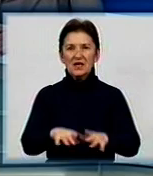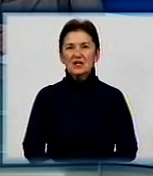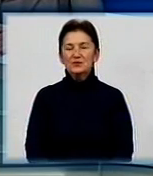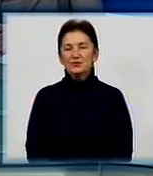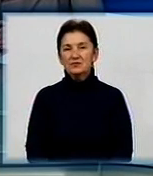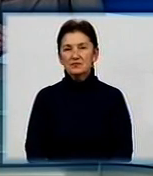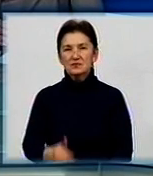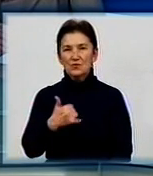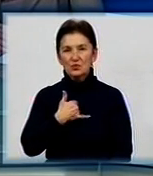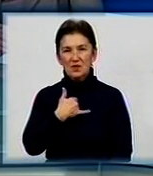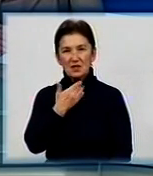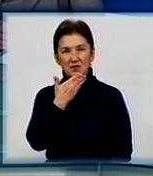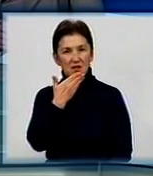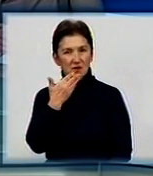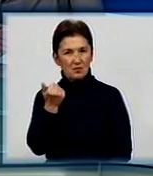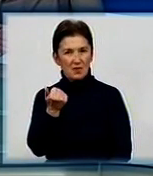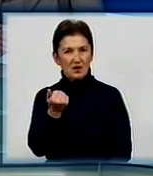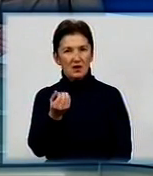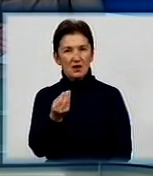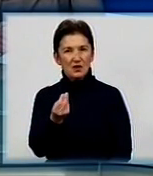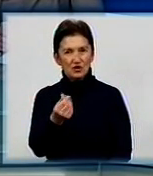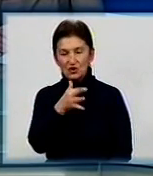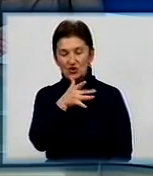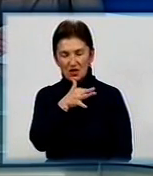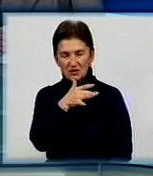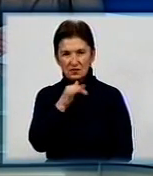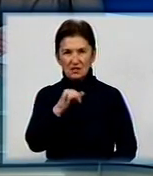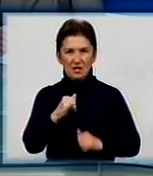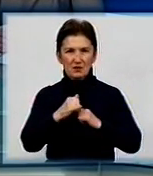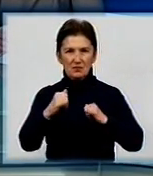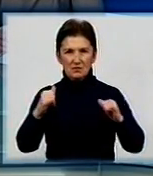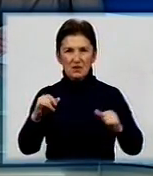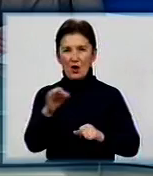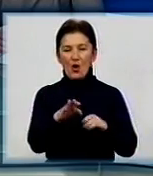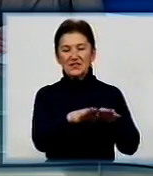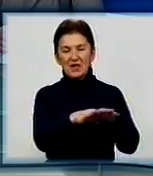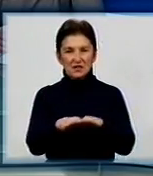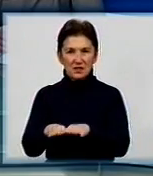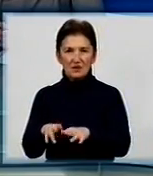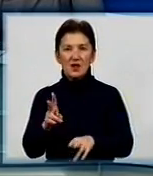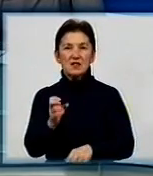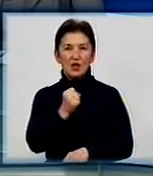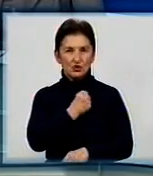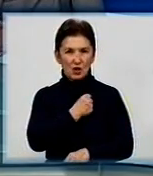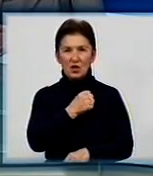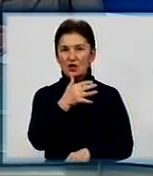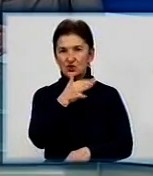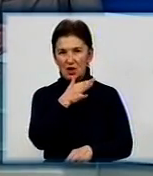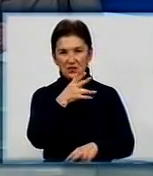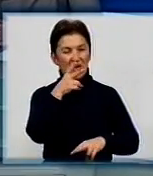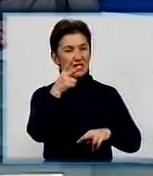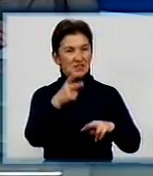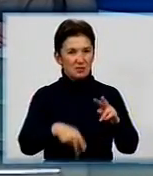нас вже немає часу, я хотів ще поговорити з вами про інвесторів, про нарощене виробництво та про стандарти, але, на жаль, наш час сплив. Я нагадаю